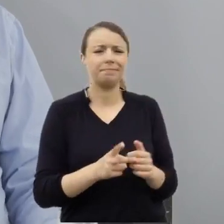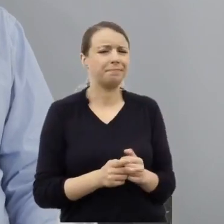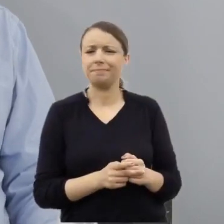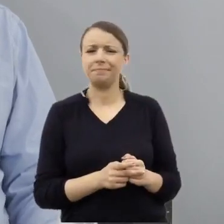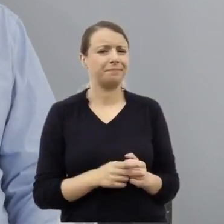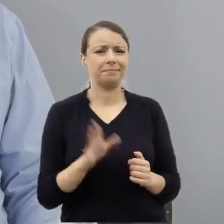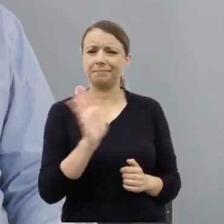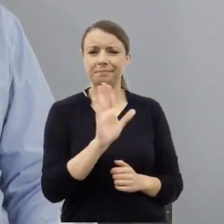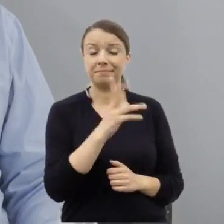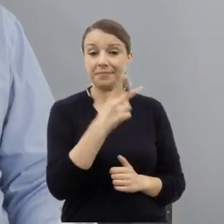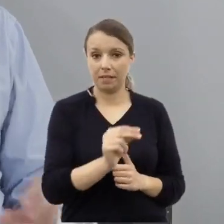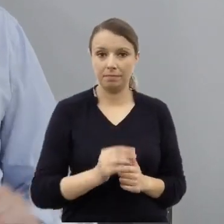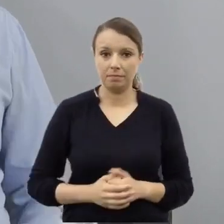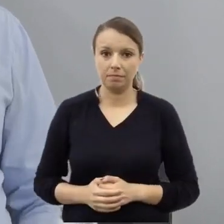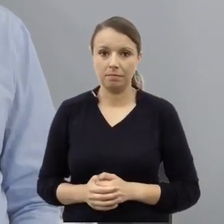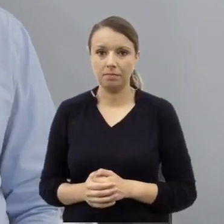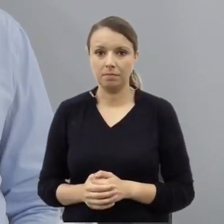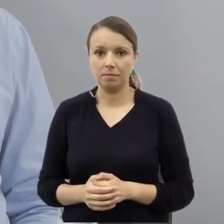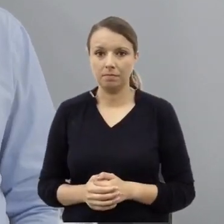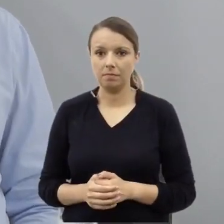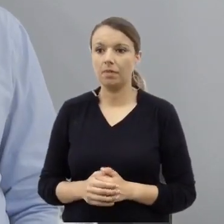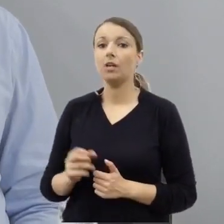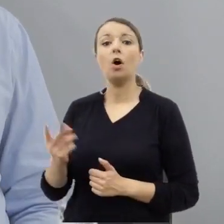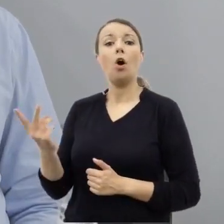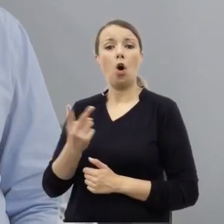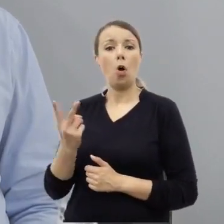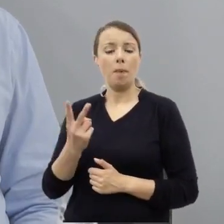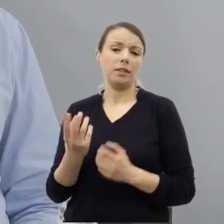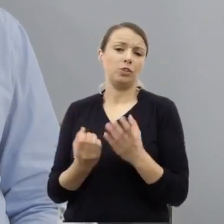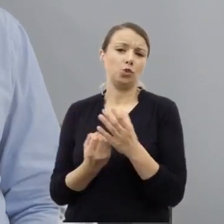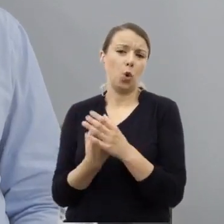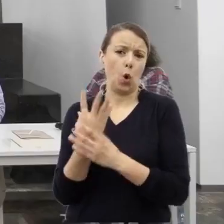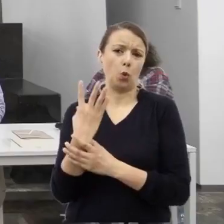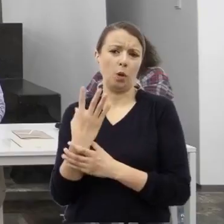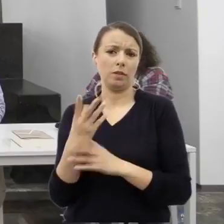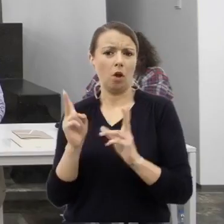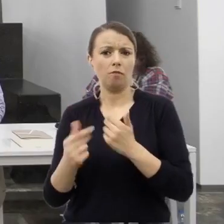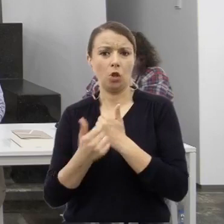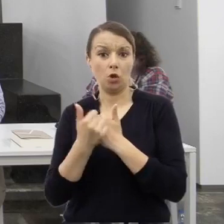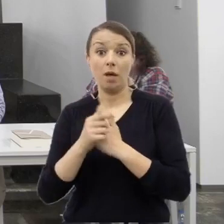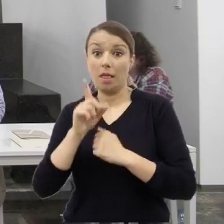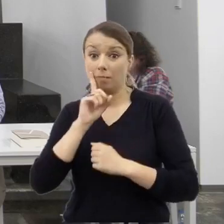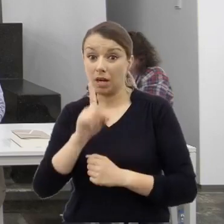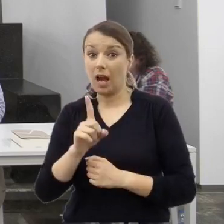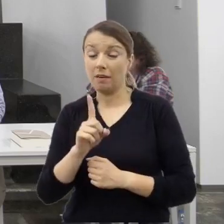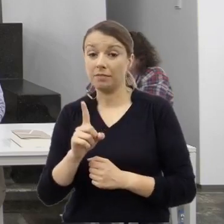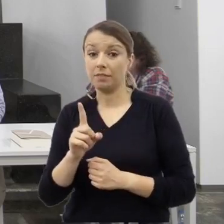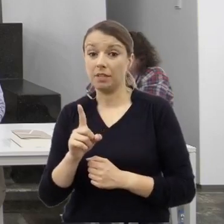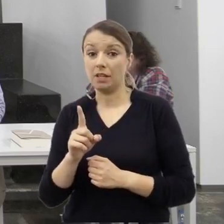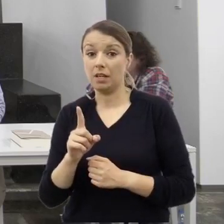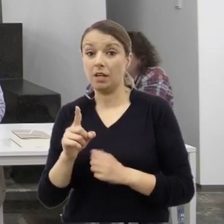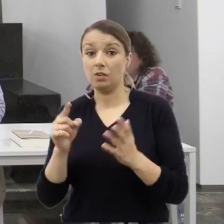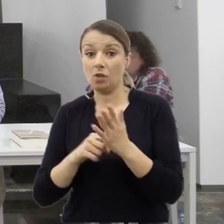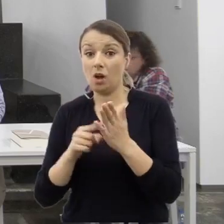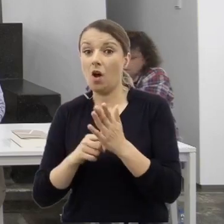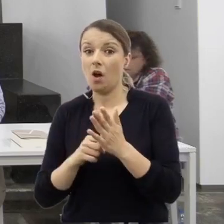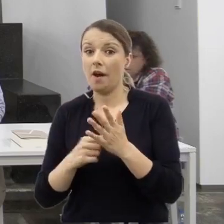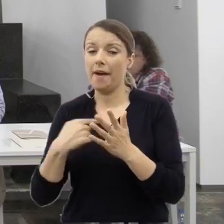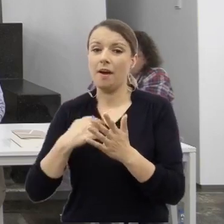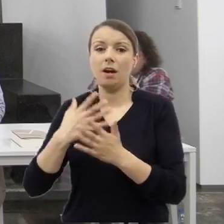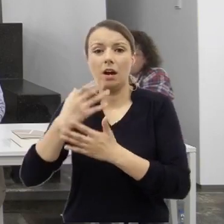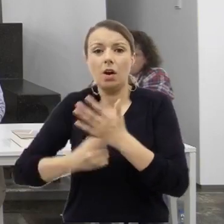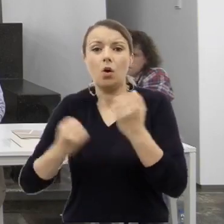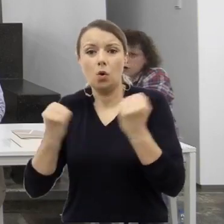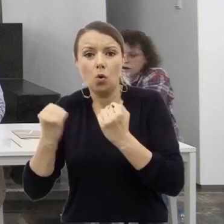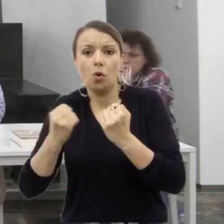Oba źródła wykorzystuje w tak maksymalny sposób, jak tylko jest to możliwe, to znaczy zarówno